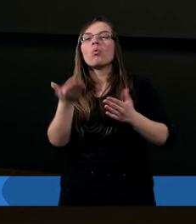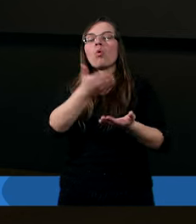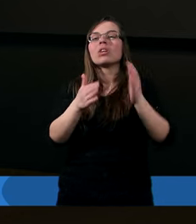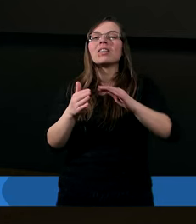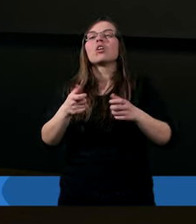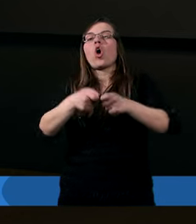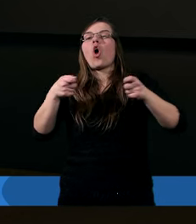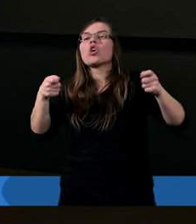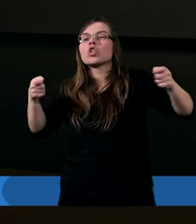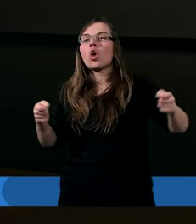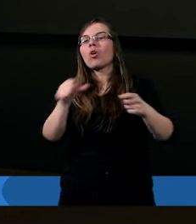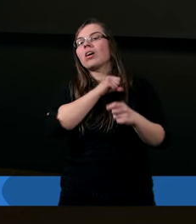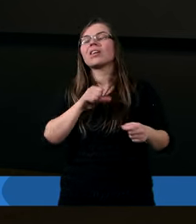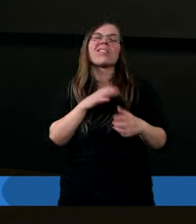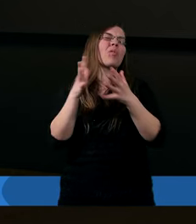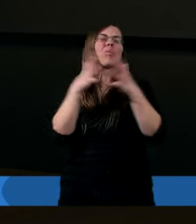to rozciąga się,